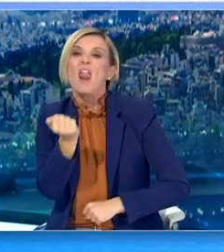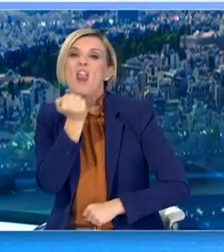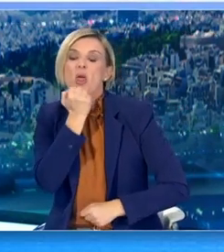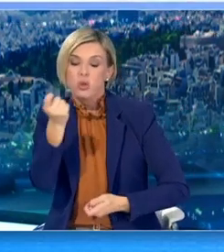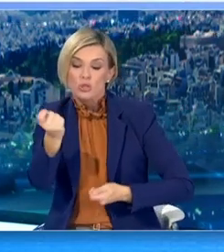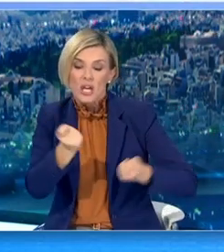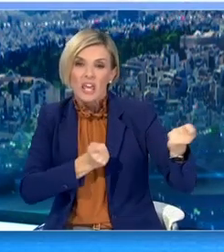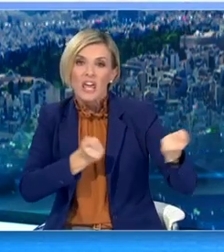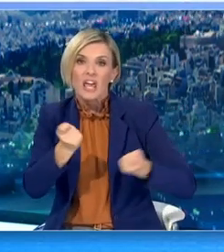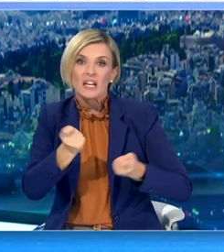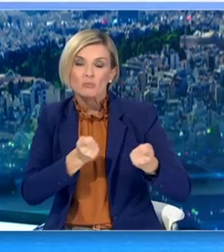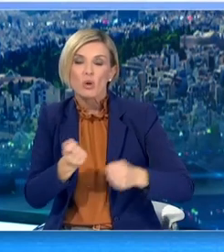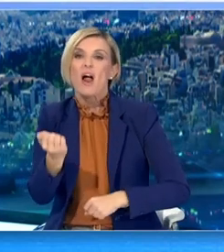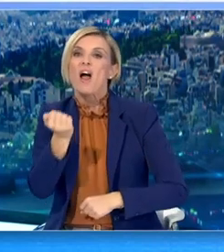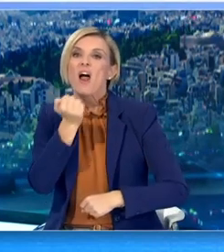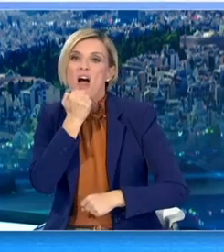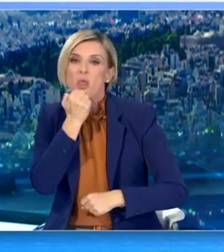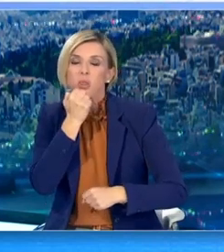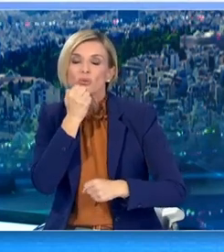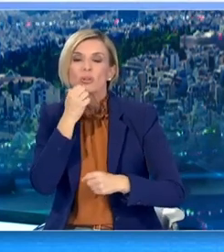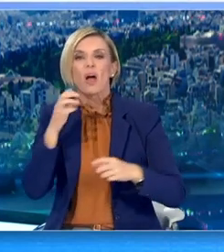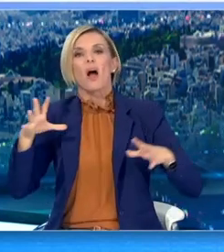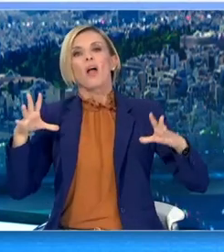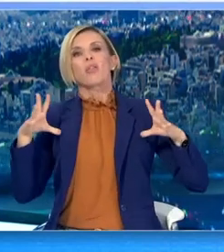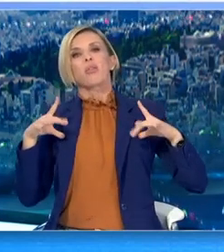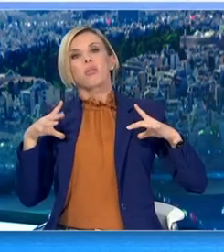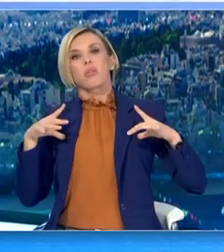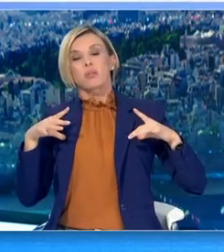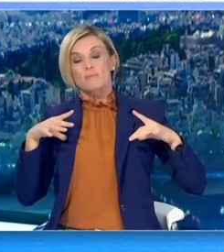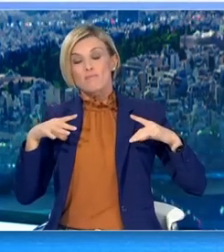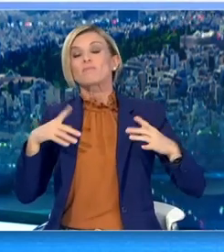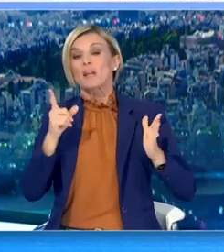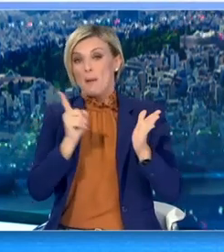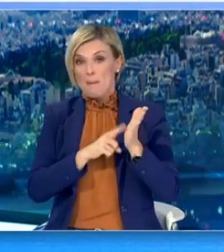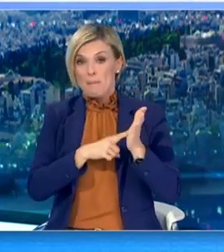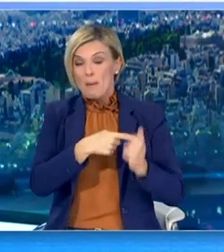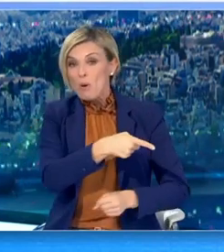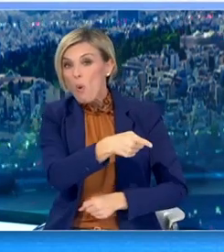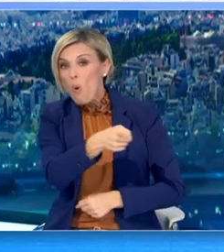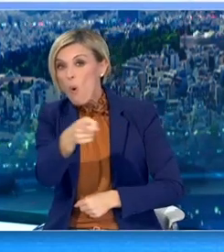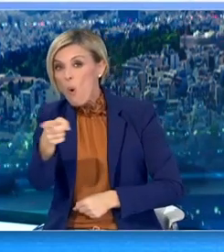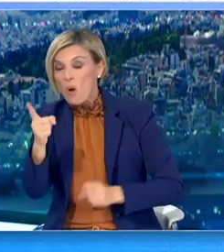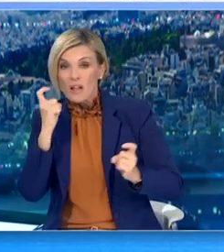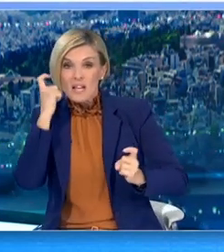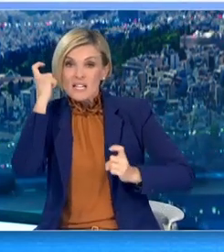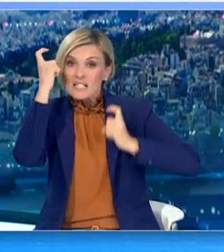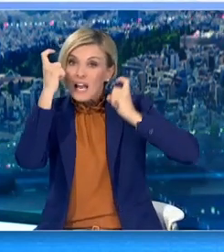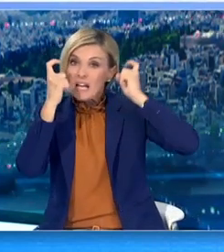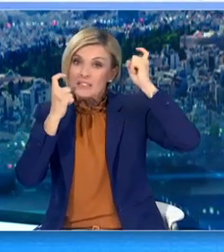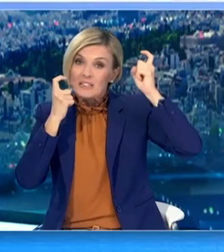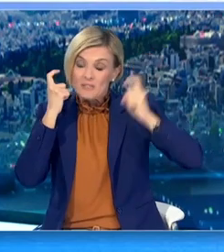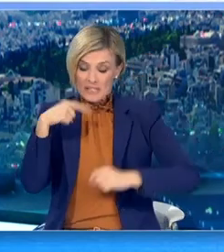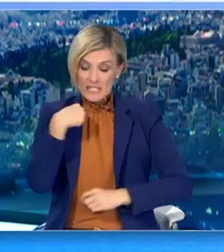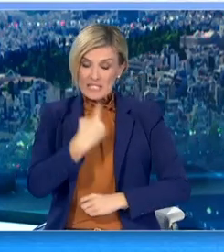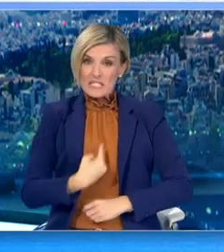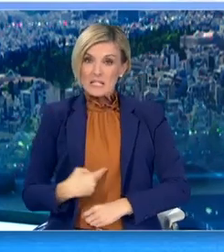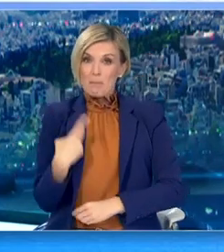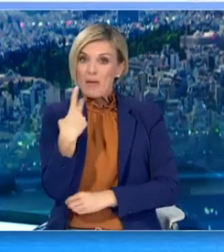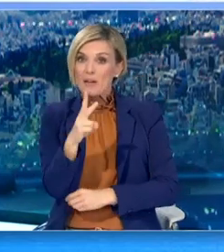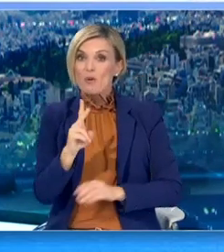και το lockdown, όμως πρέπει να προβληματίσει όλους μας για τον τρόπο με τον οποίο συμπεριφερθήκαμε τον τελευταίο καιρό και πώς